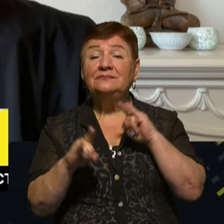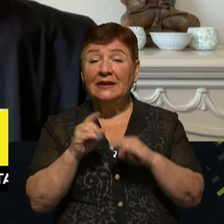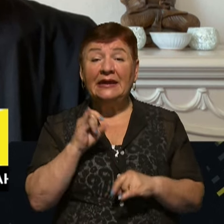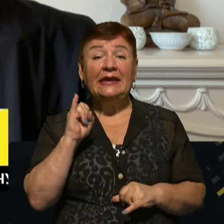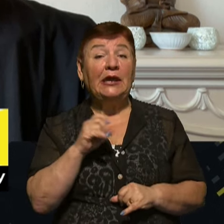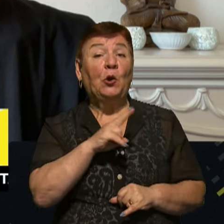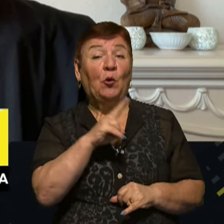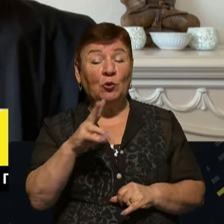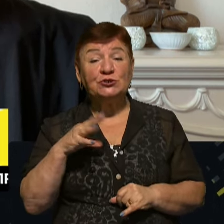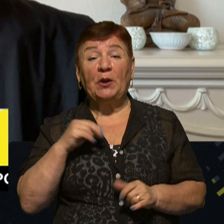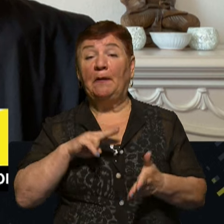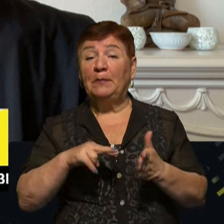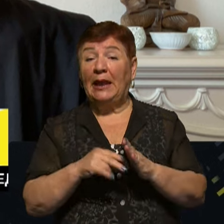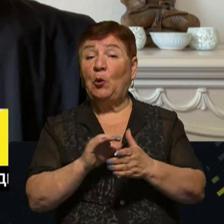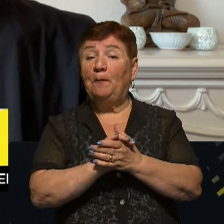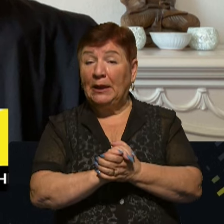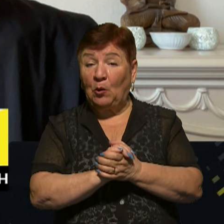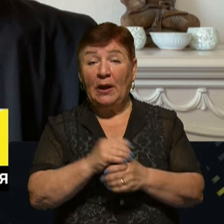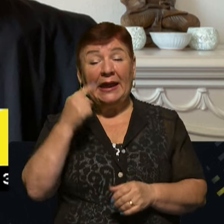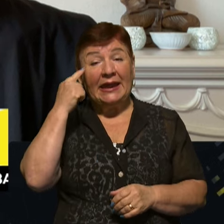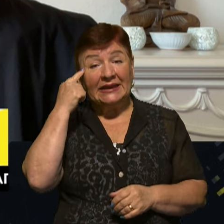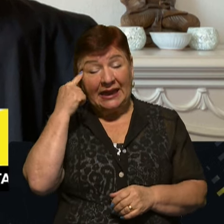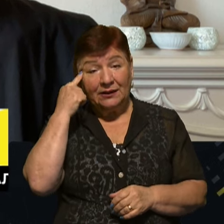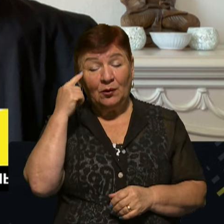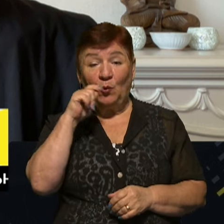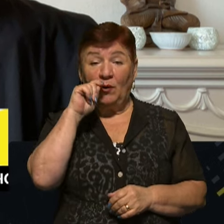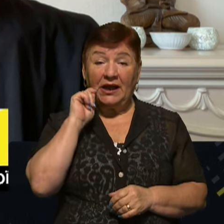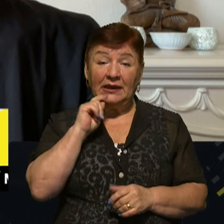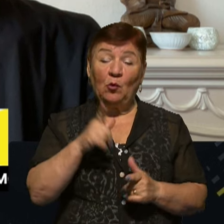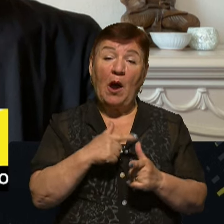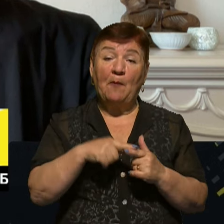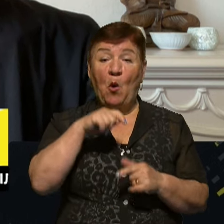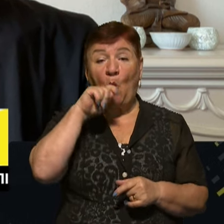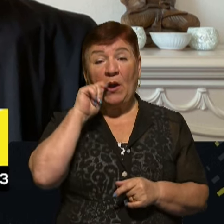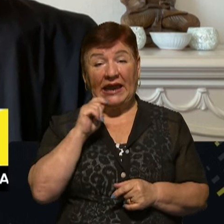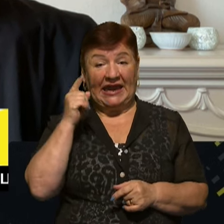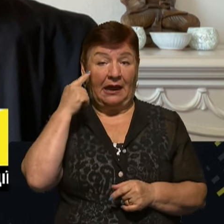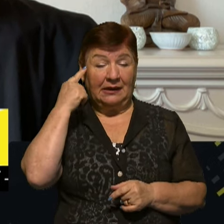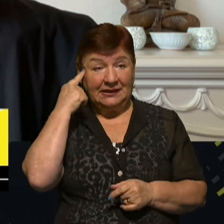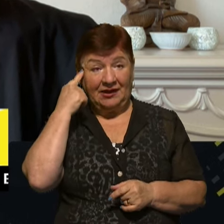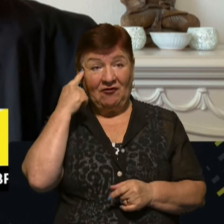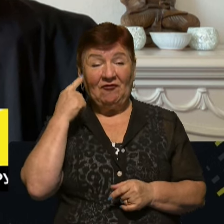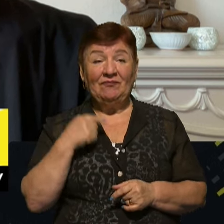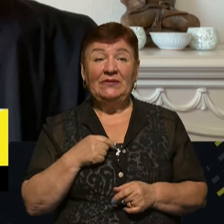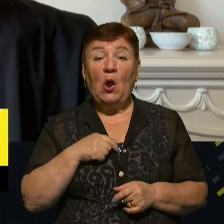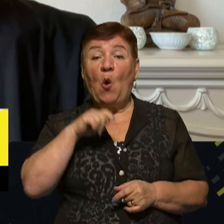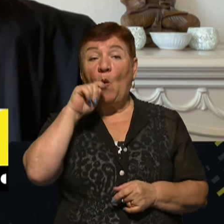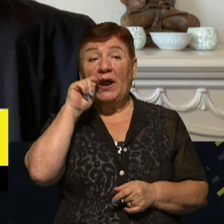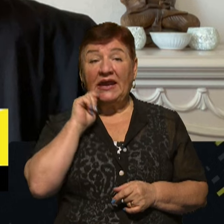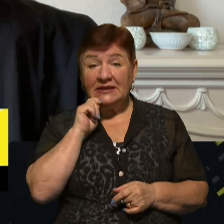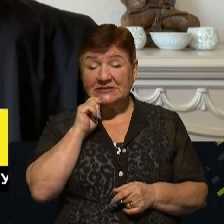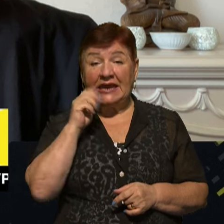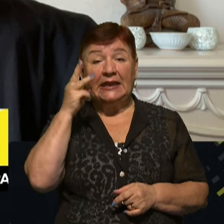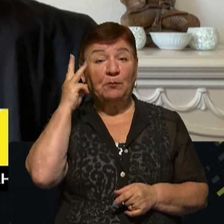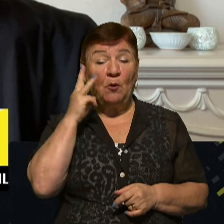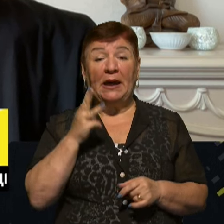зі своїм планом миру? Китай-Україну чи Україна-Китай? Безаперечно, що українські дипломати спробують